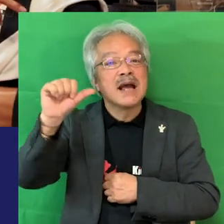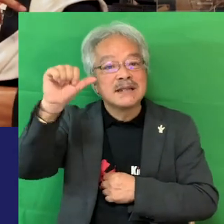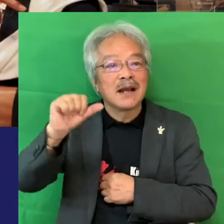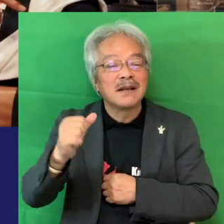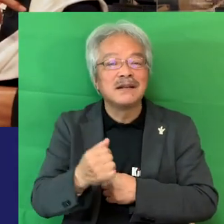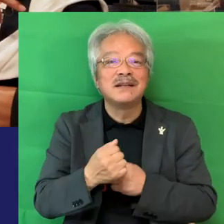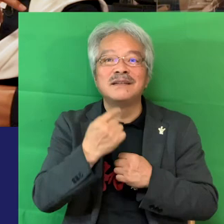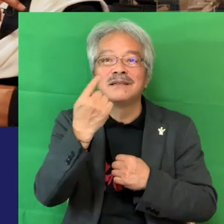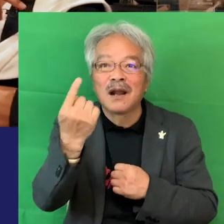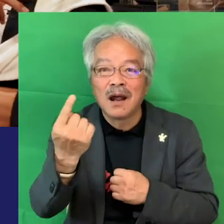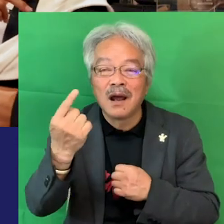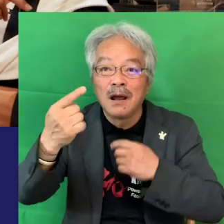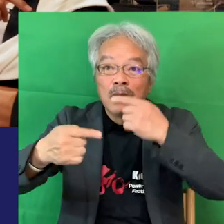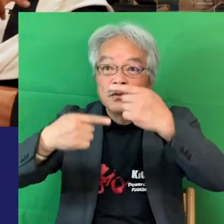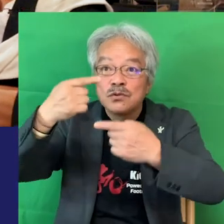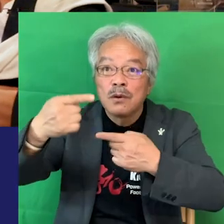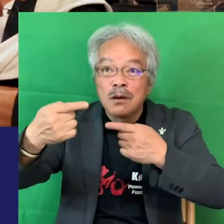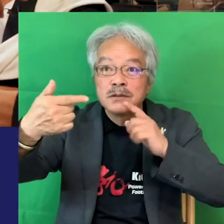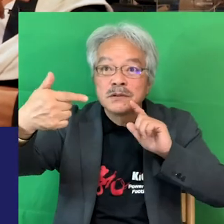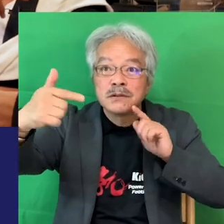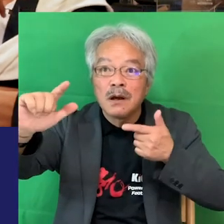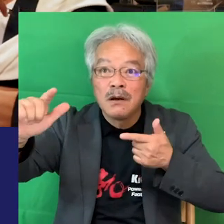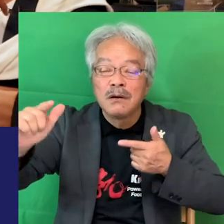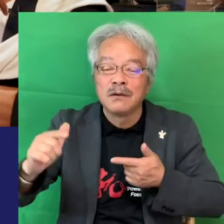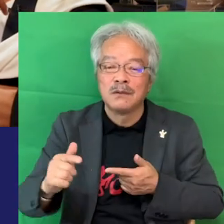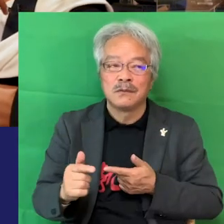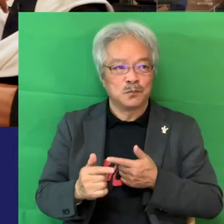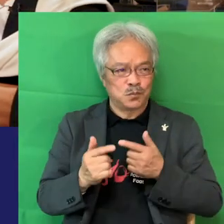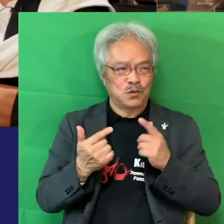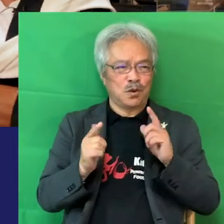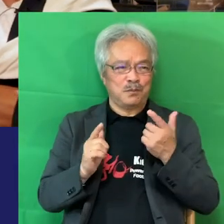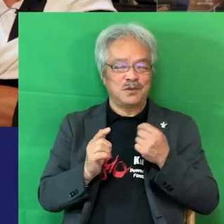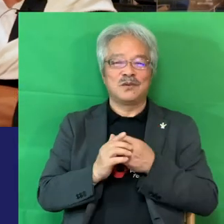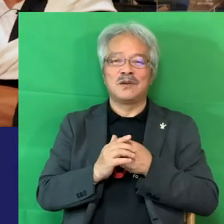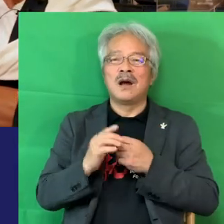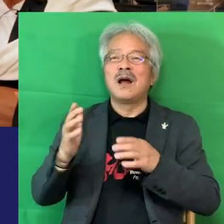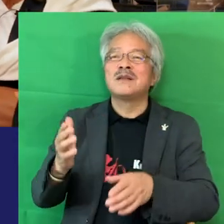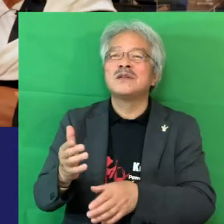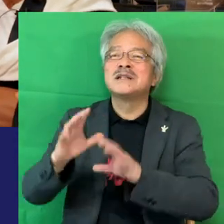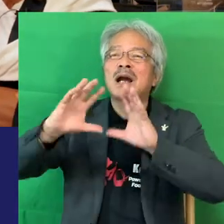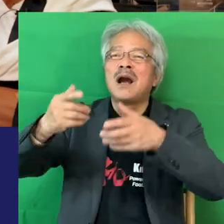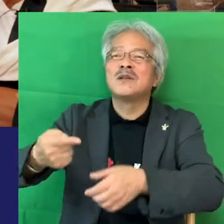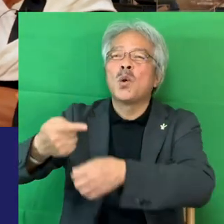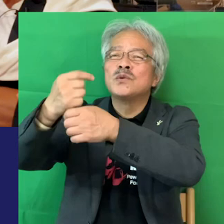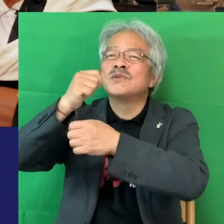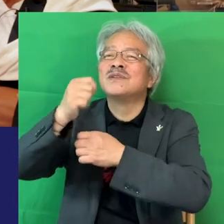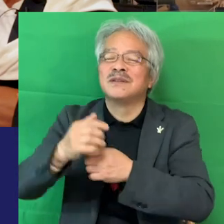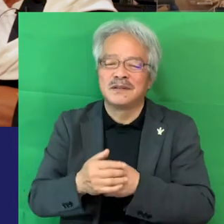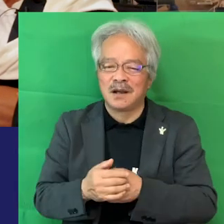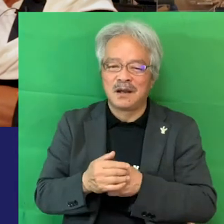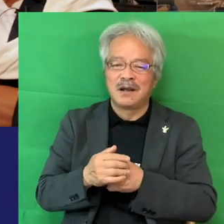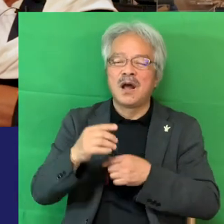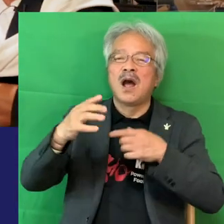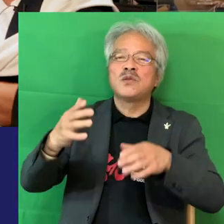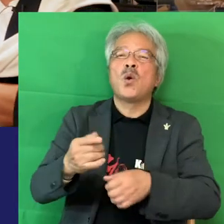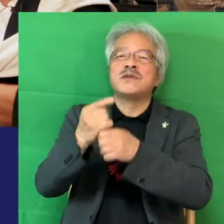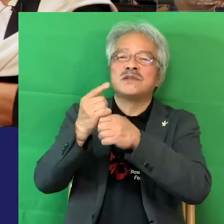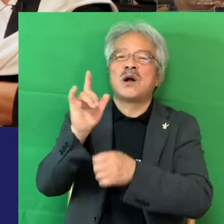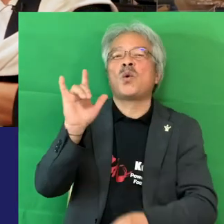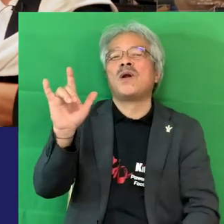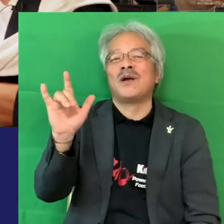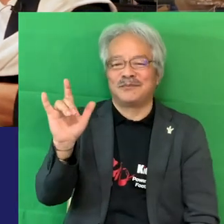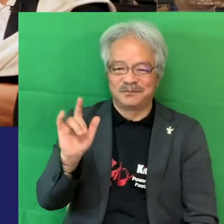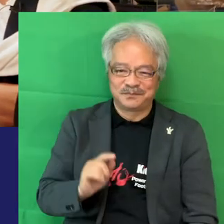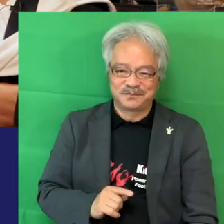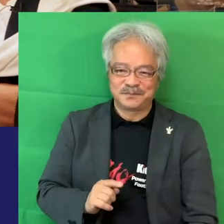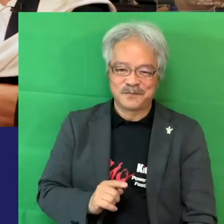話違うのね違いますよねうんびっくりだったあれ統一してるとすごいね世界統一したほういいんじゃない統一してるのはこれよアイラブユこれと